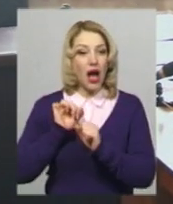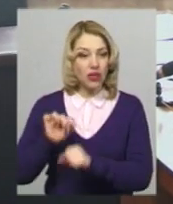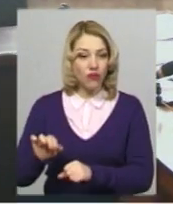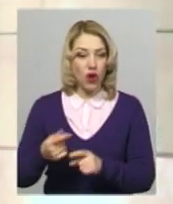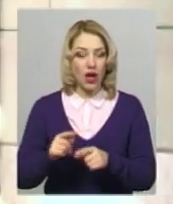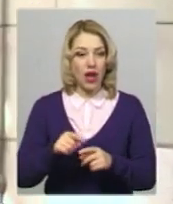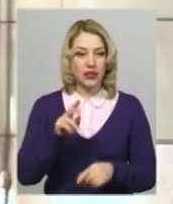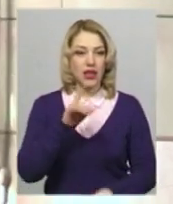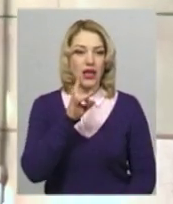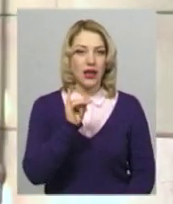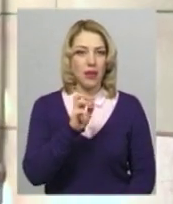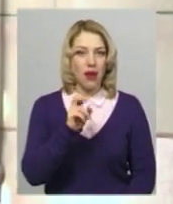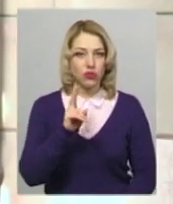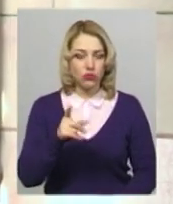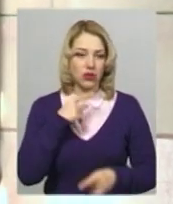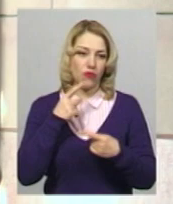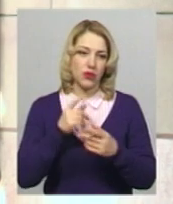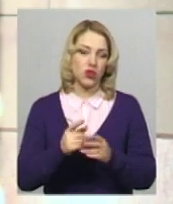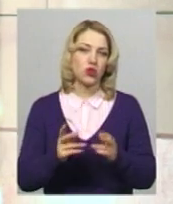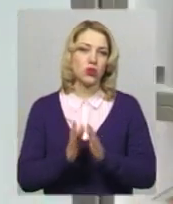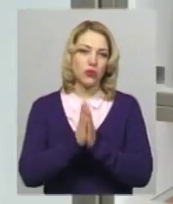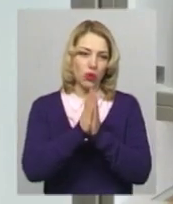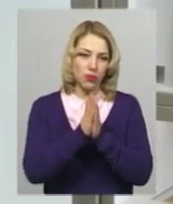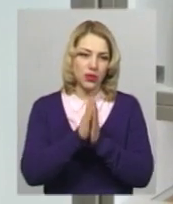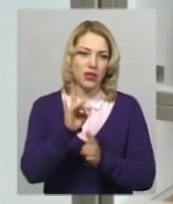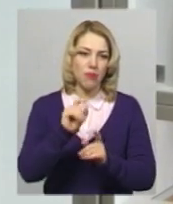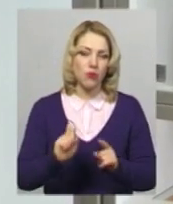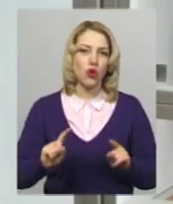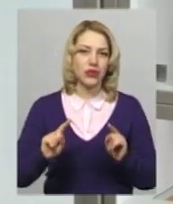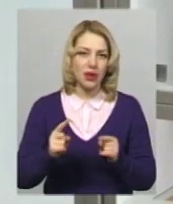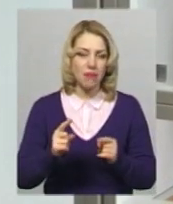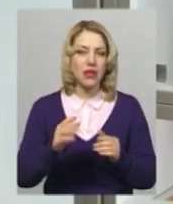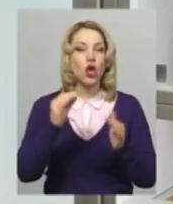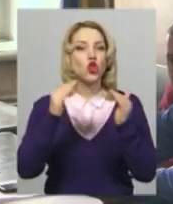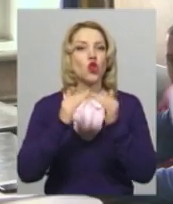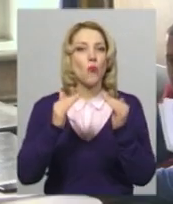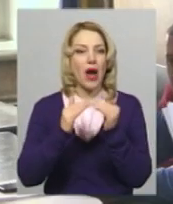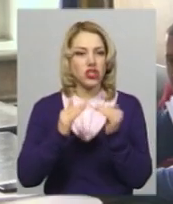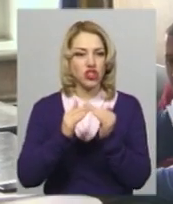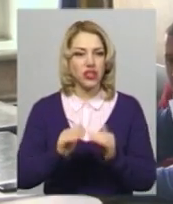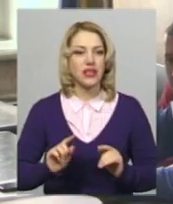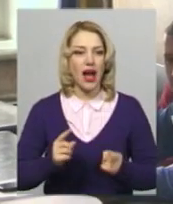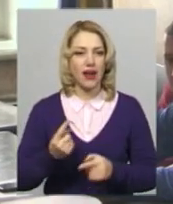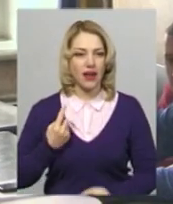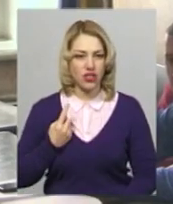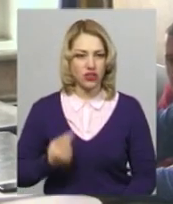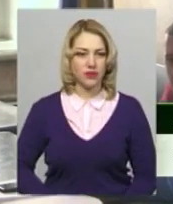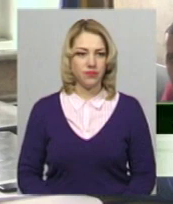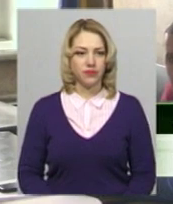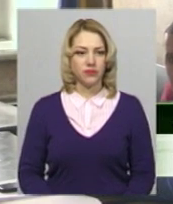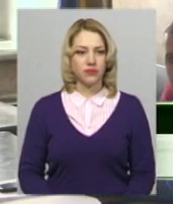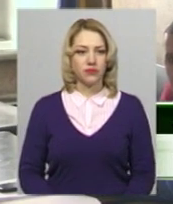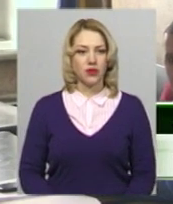Ніколайчук та Андрій Робачок подали зустрічне клопотання про тримання свого клієнта під домашнім арештом. Тому, ваше честь, я просив би